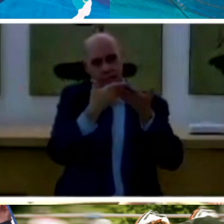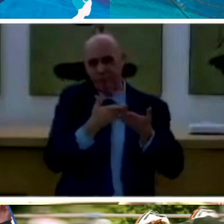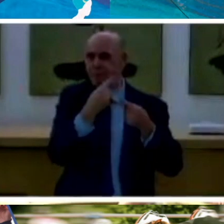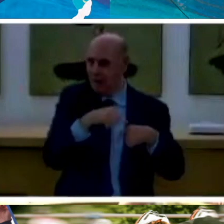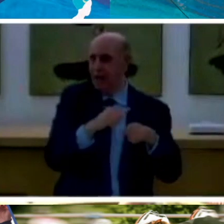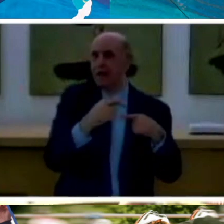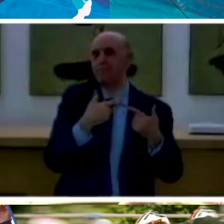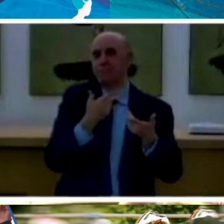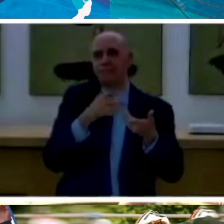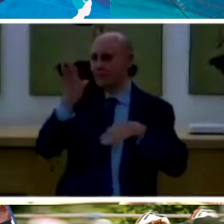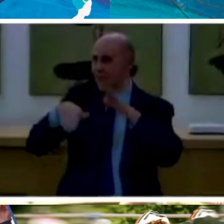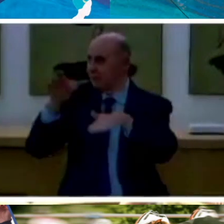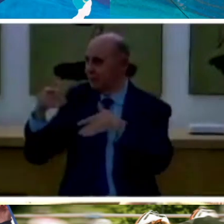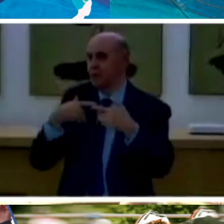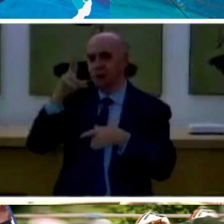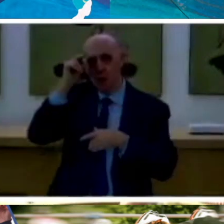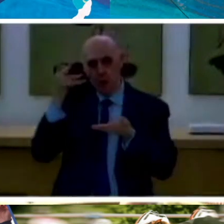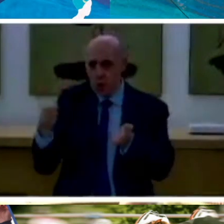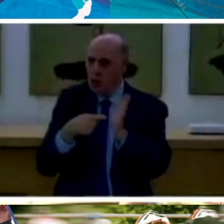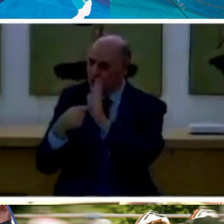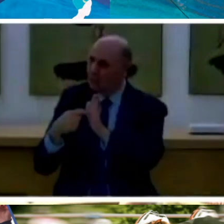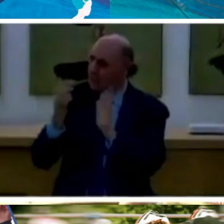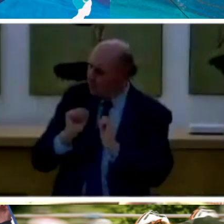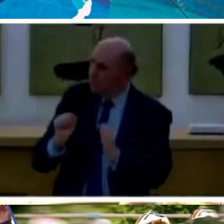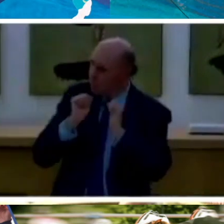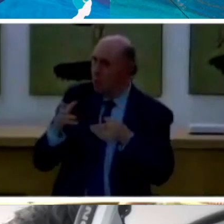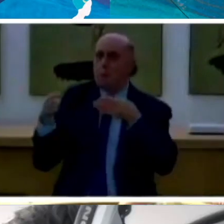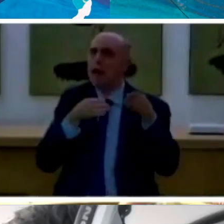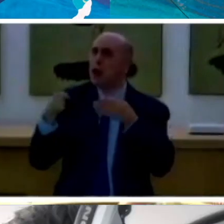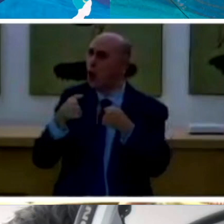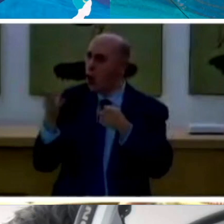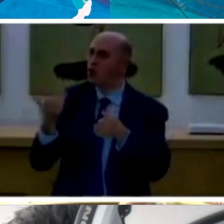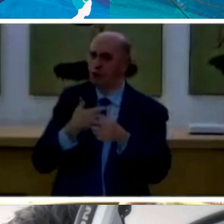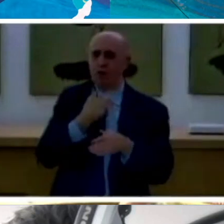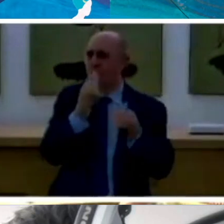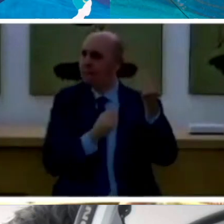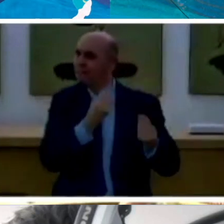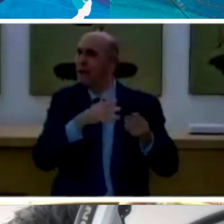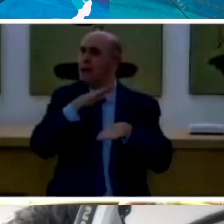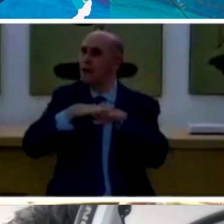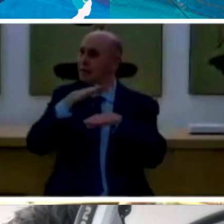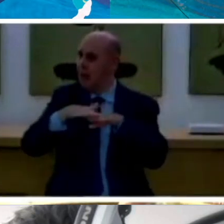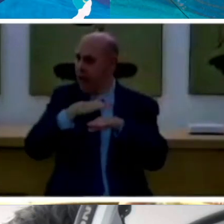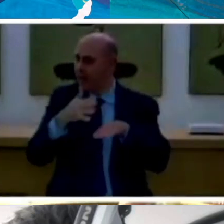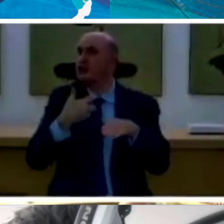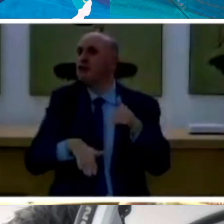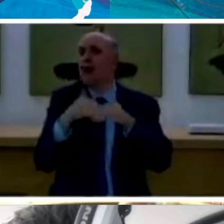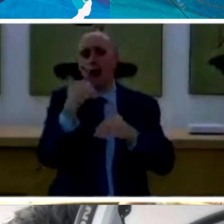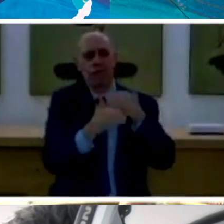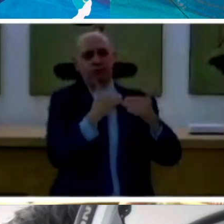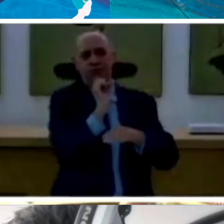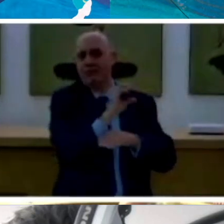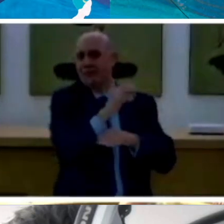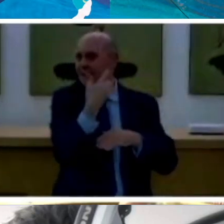far conoscere un percorso attraverso degli esperti che abbiamo cresciuto e formato sul territorio.